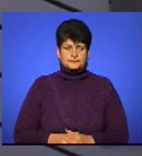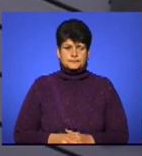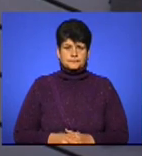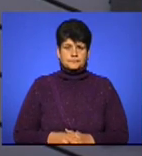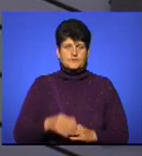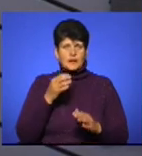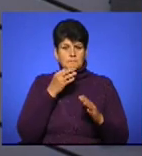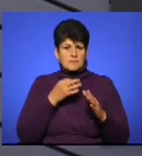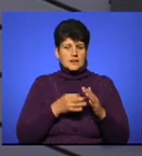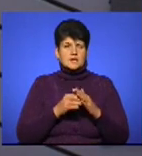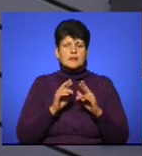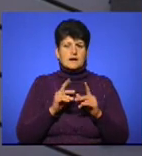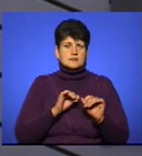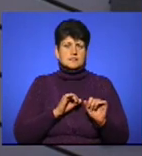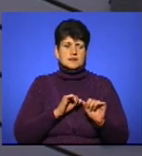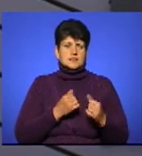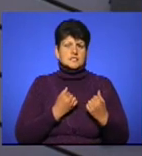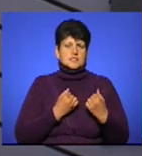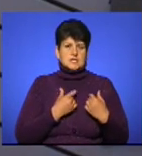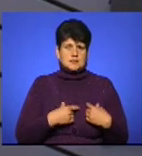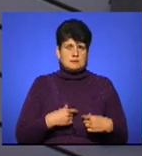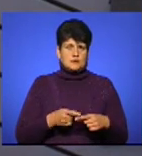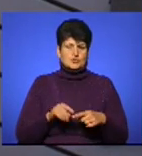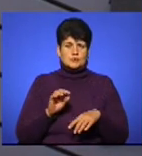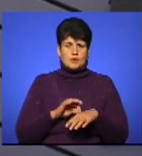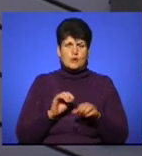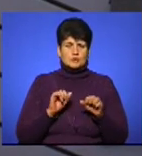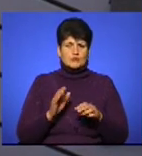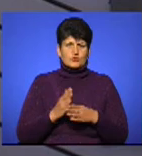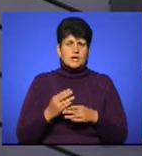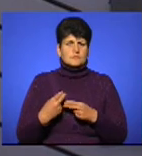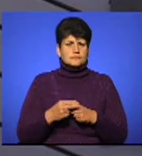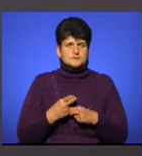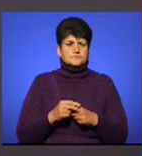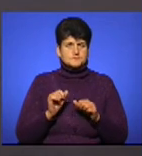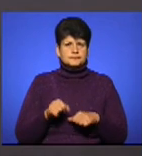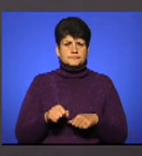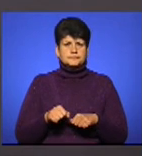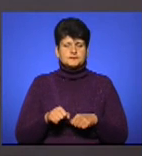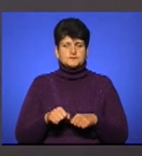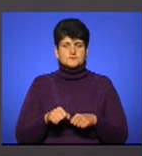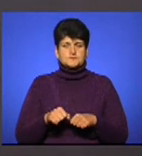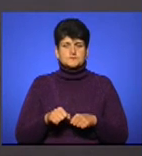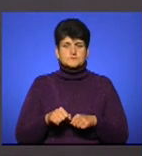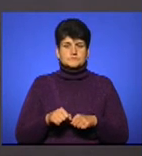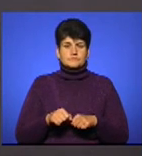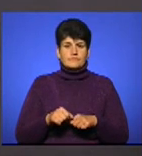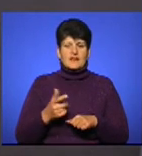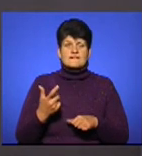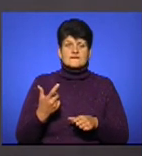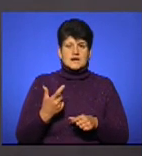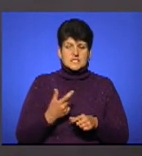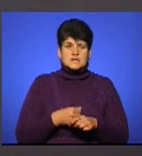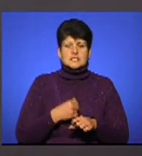Підкажіть, як захиститися від даного захворювання? Можливо, є якісь профілактичні такі методи? Вакцина